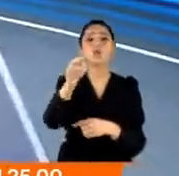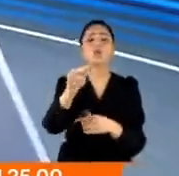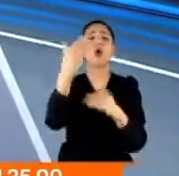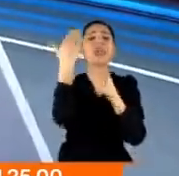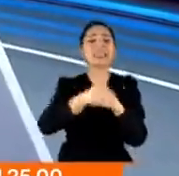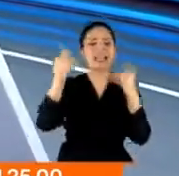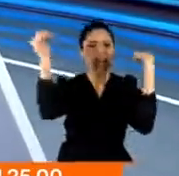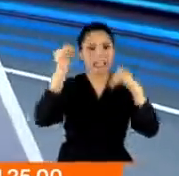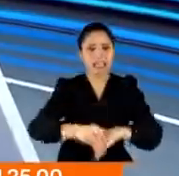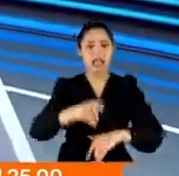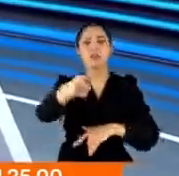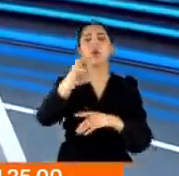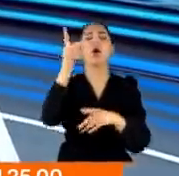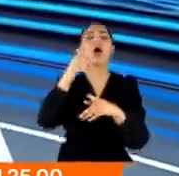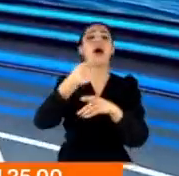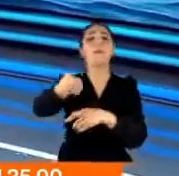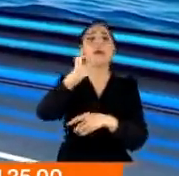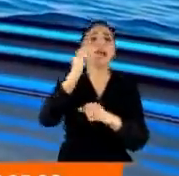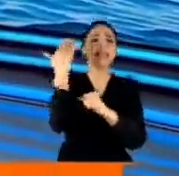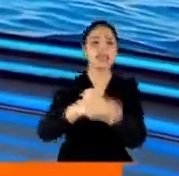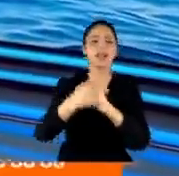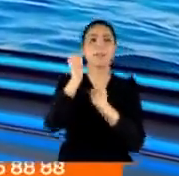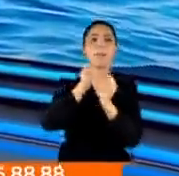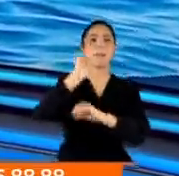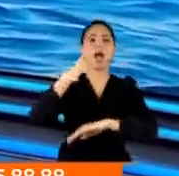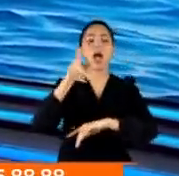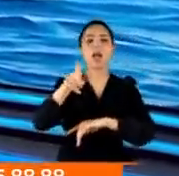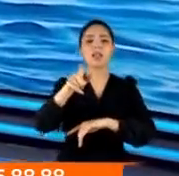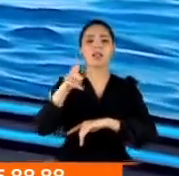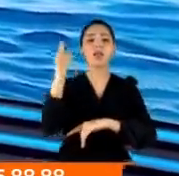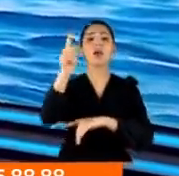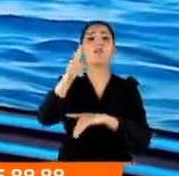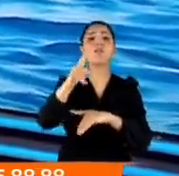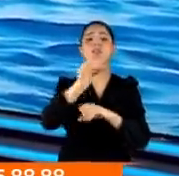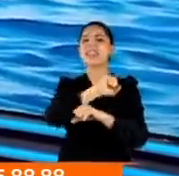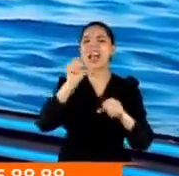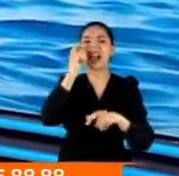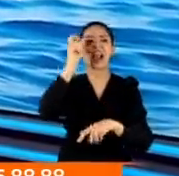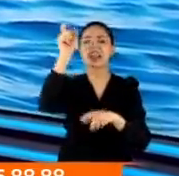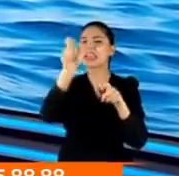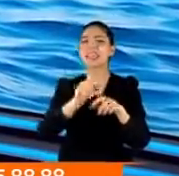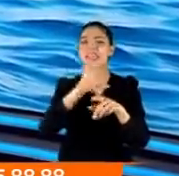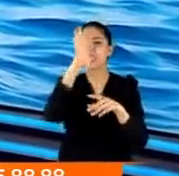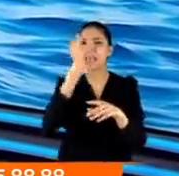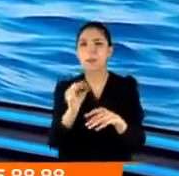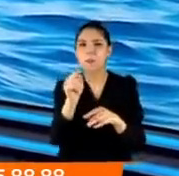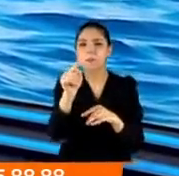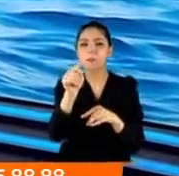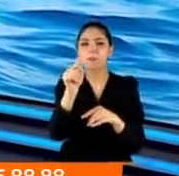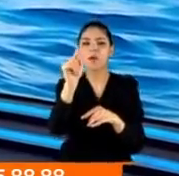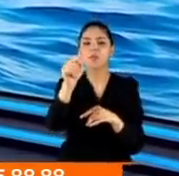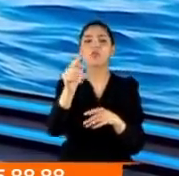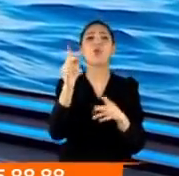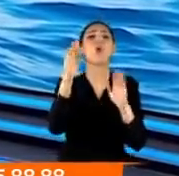yasak da getirildi avlanmasına. Fiyatlar da yükseldi ama fatura kime çıktı biliyor musunuz? Sonuçta şimdi izleyeceksiniz.